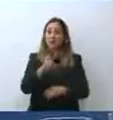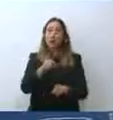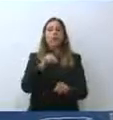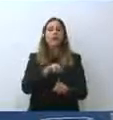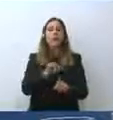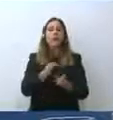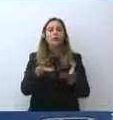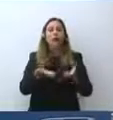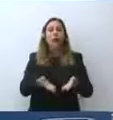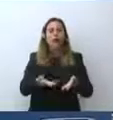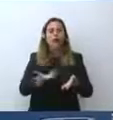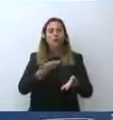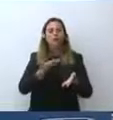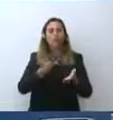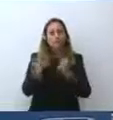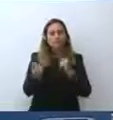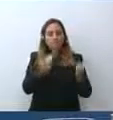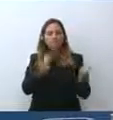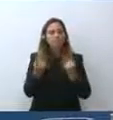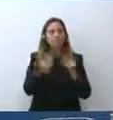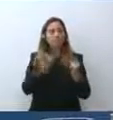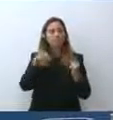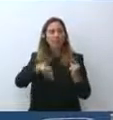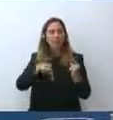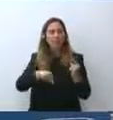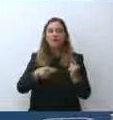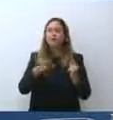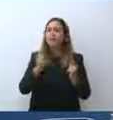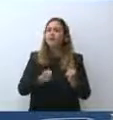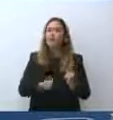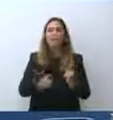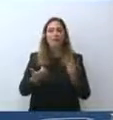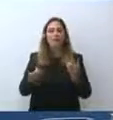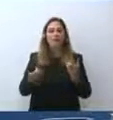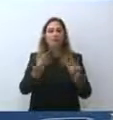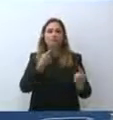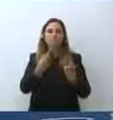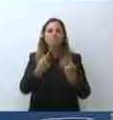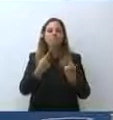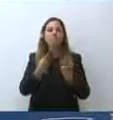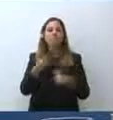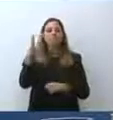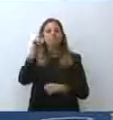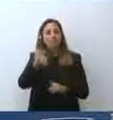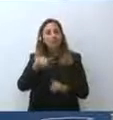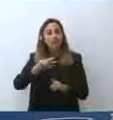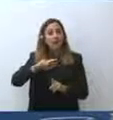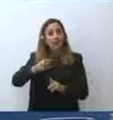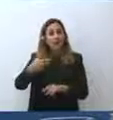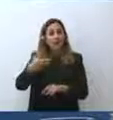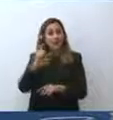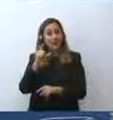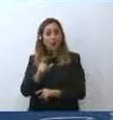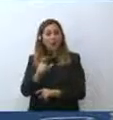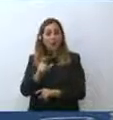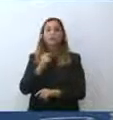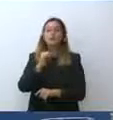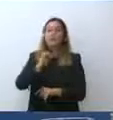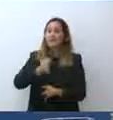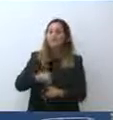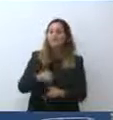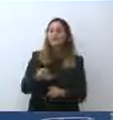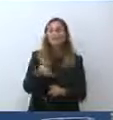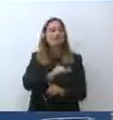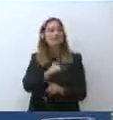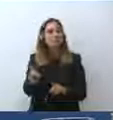confronto porterà alla scelta della terza dose. Si inizierà, io credo, già entro